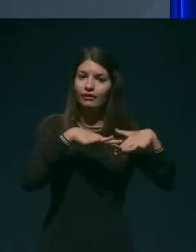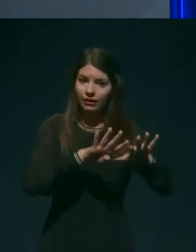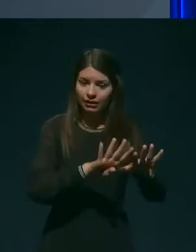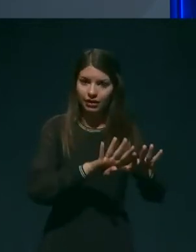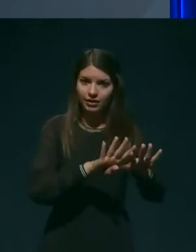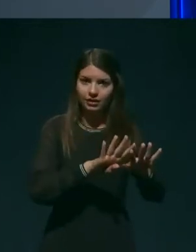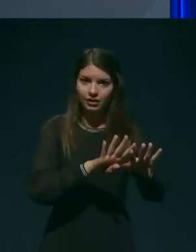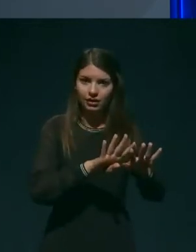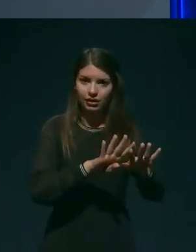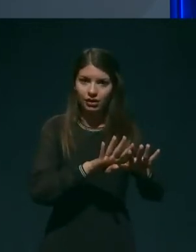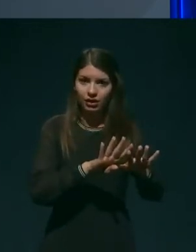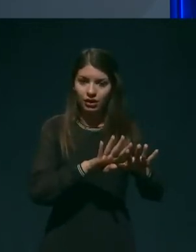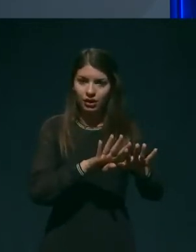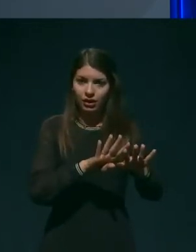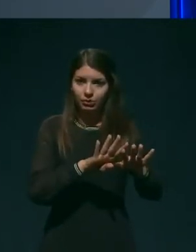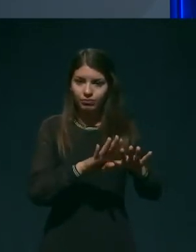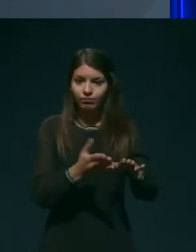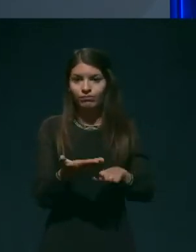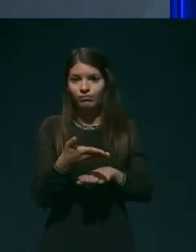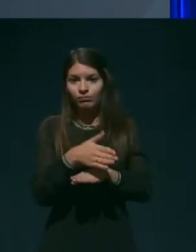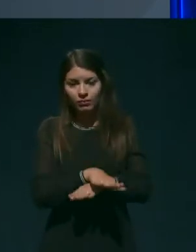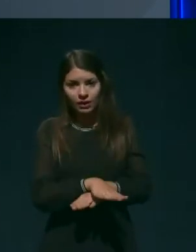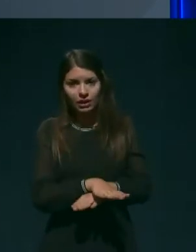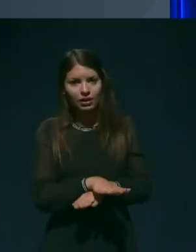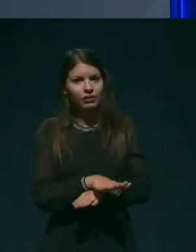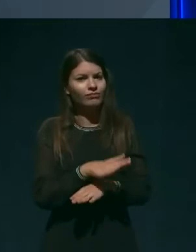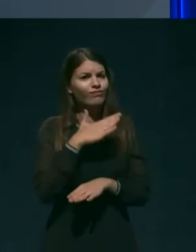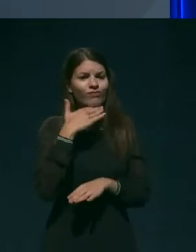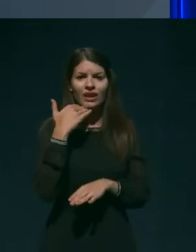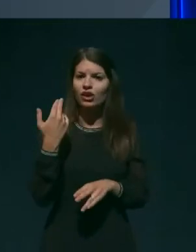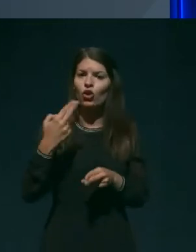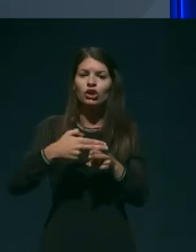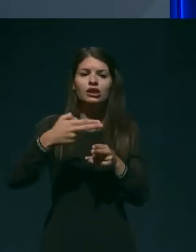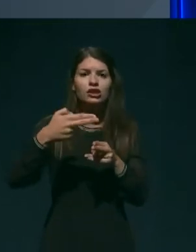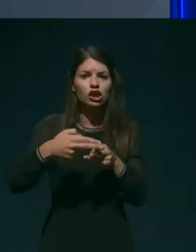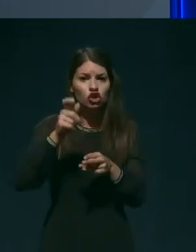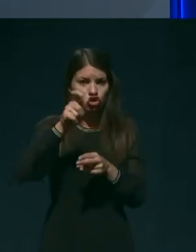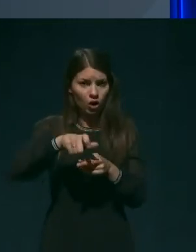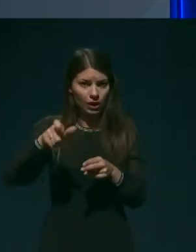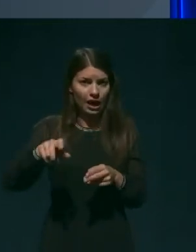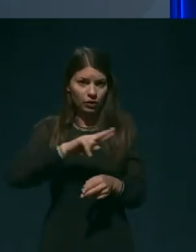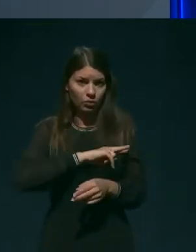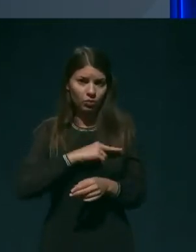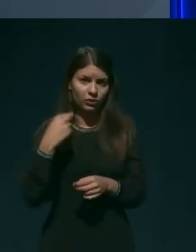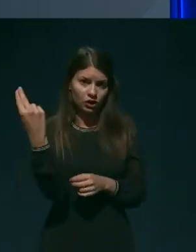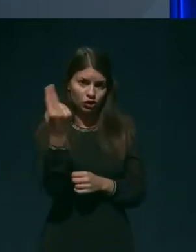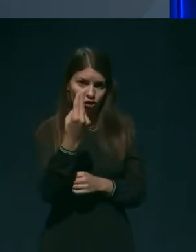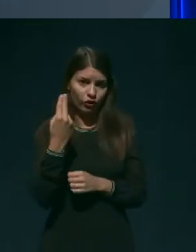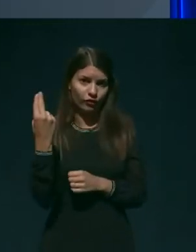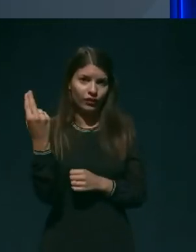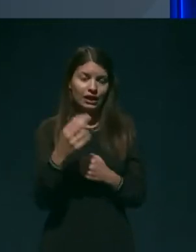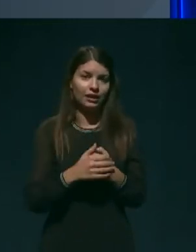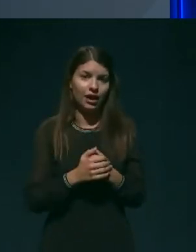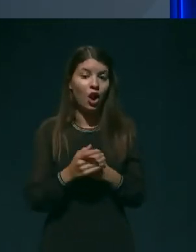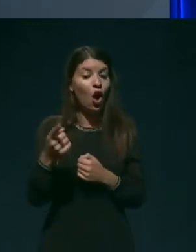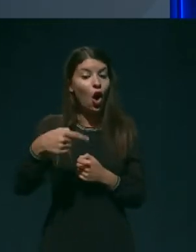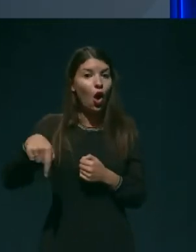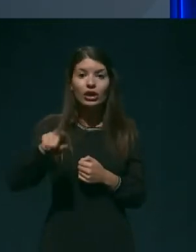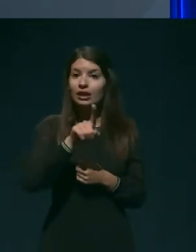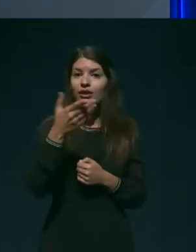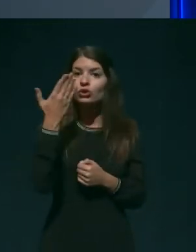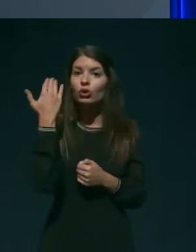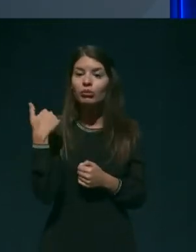podzaključili številni državljani Slovenije, ki sočasno niso bili okuženi s to